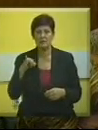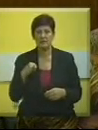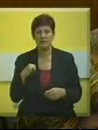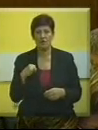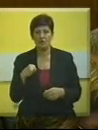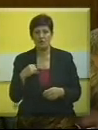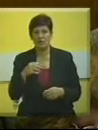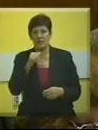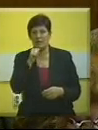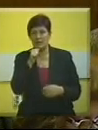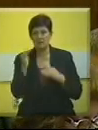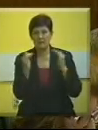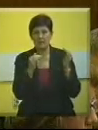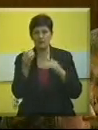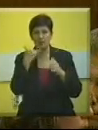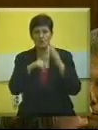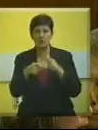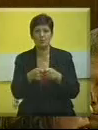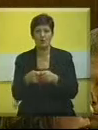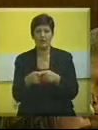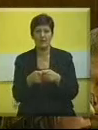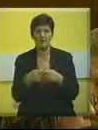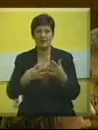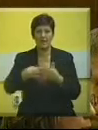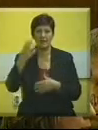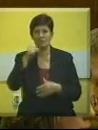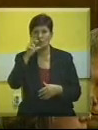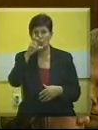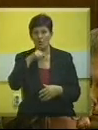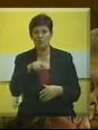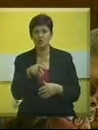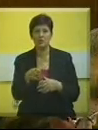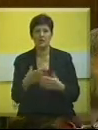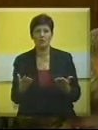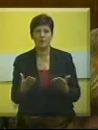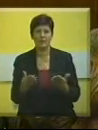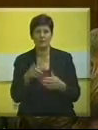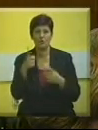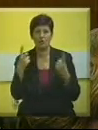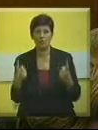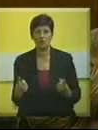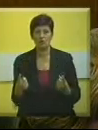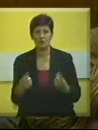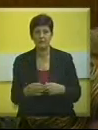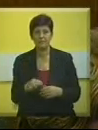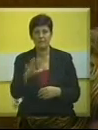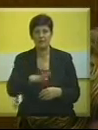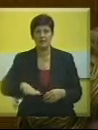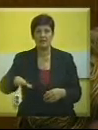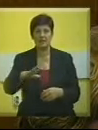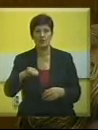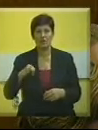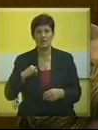Vojvodinom i sarađuje i sa turističkim organizacijama gradova i opština tamo gde one postoje. Na teritoriji